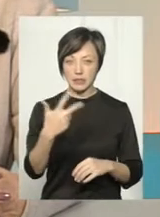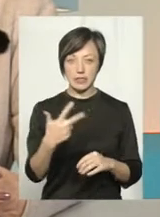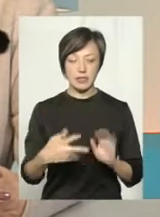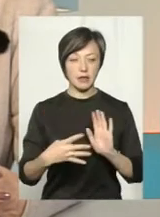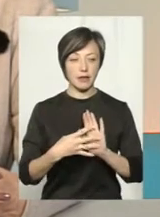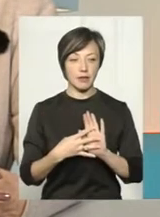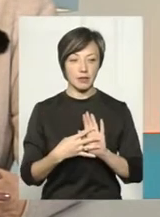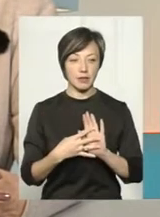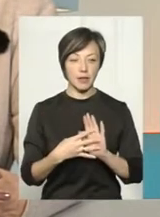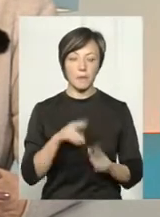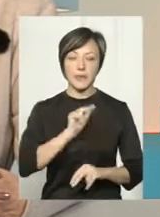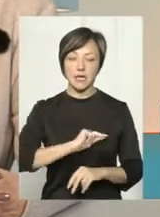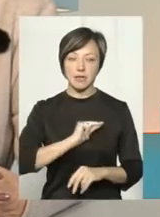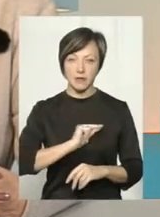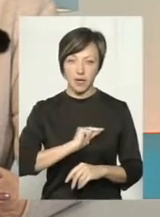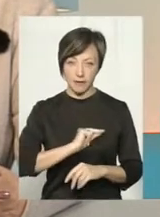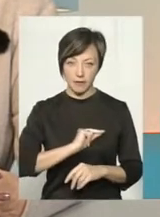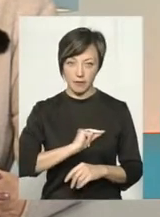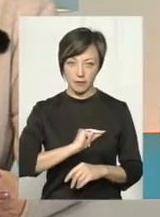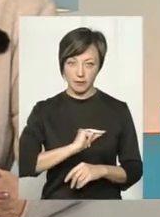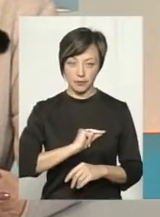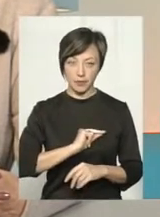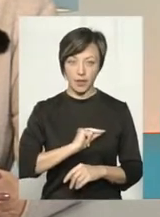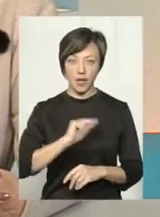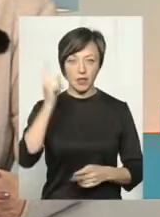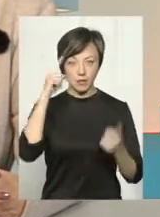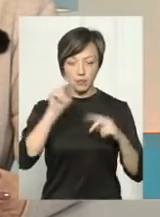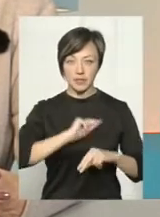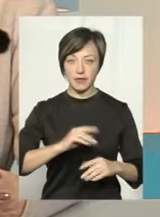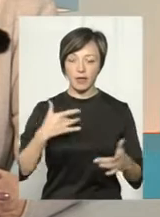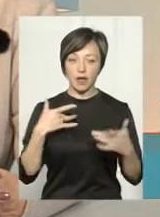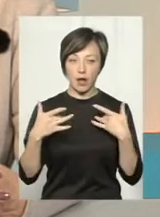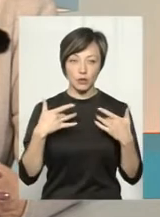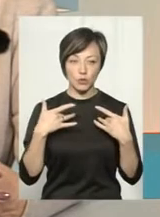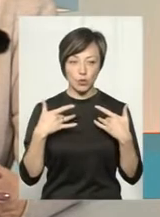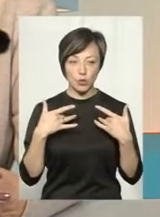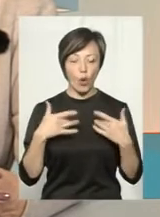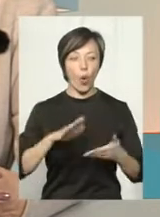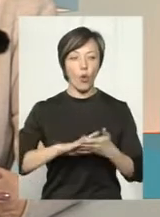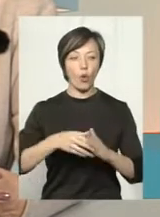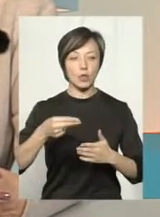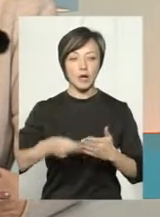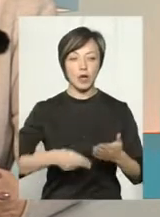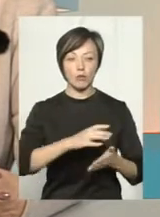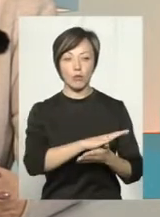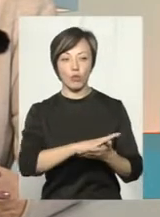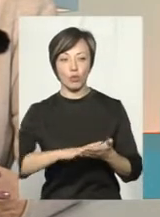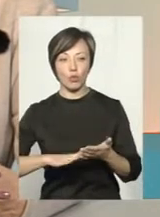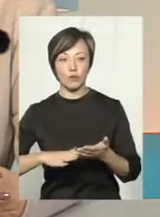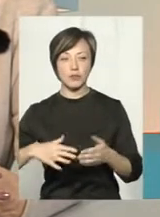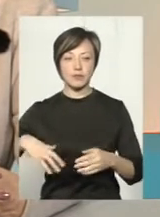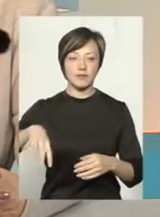працівників, творчих працівників театру, контракти були